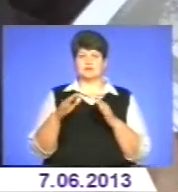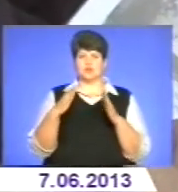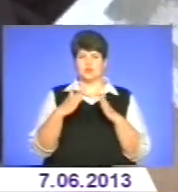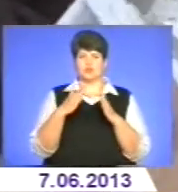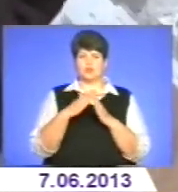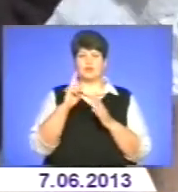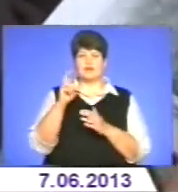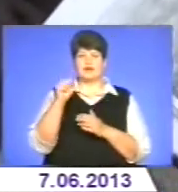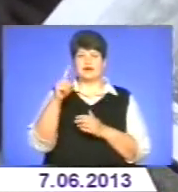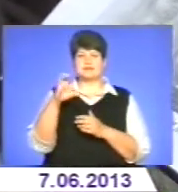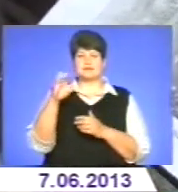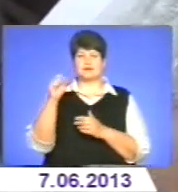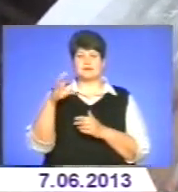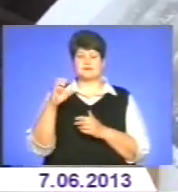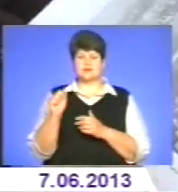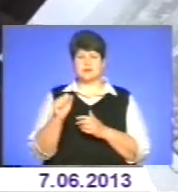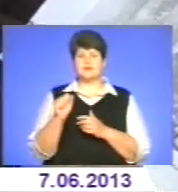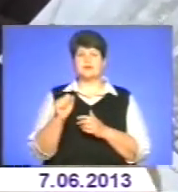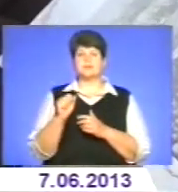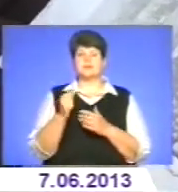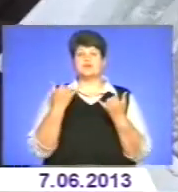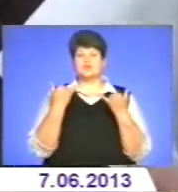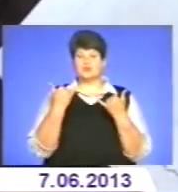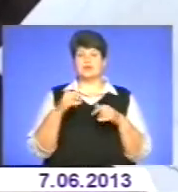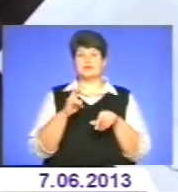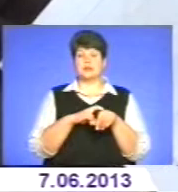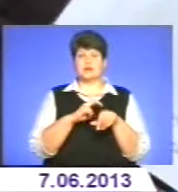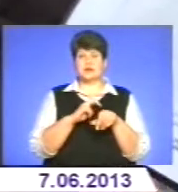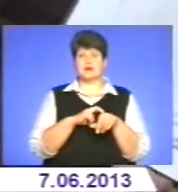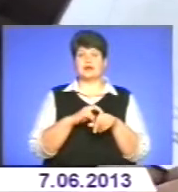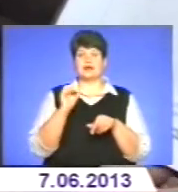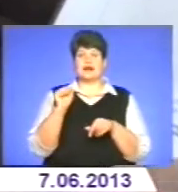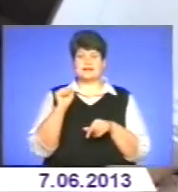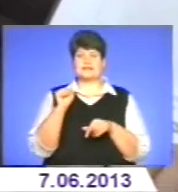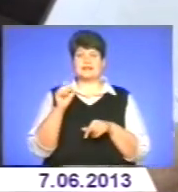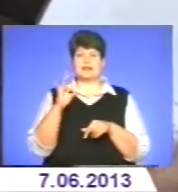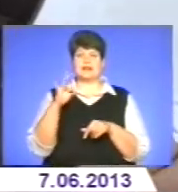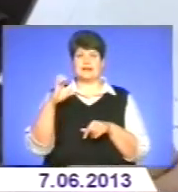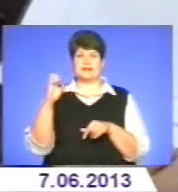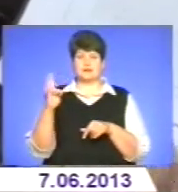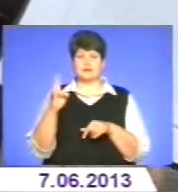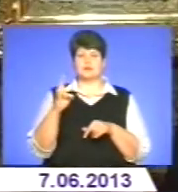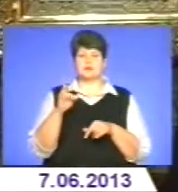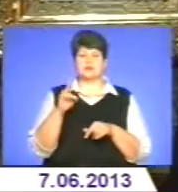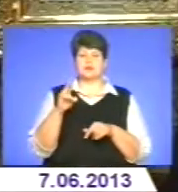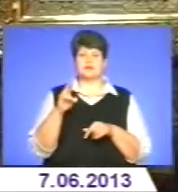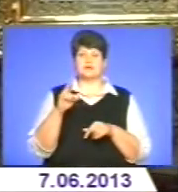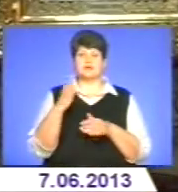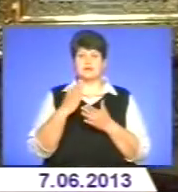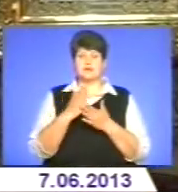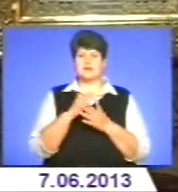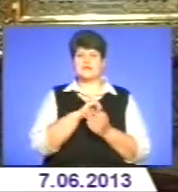Москва піддала його анафемі. Нині лікар Арсен Річинський – один з наймолодших українських святих. Після